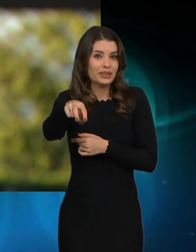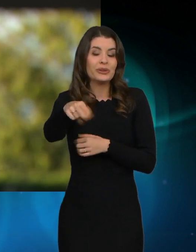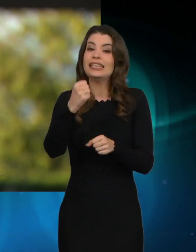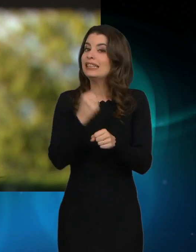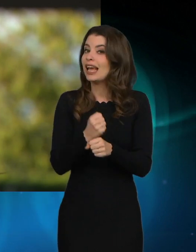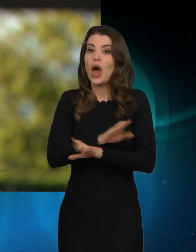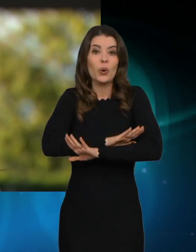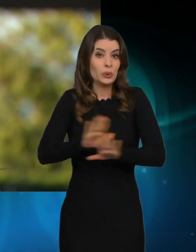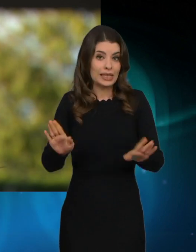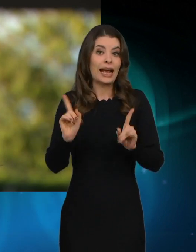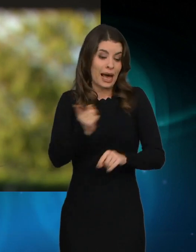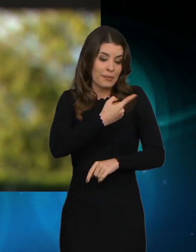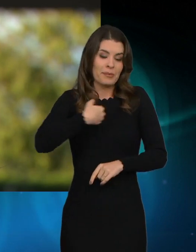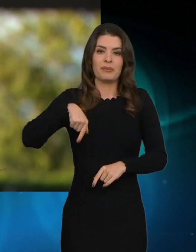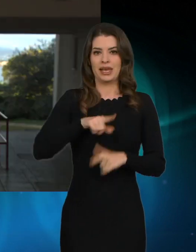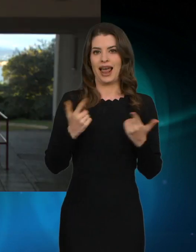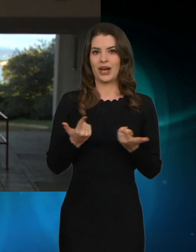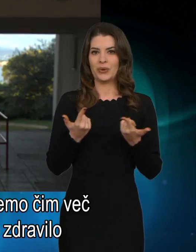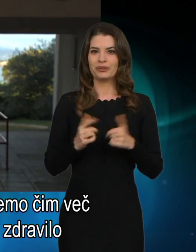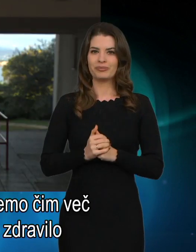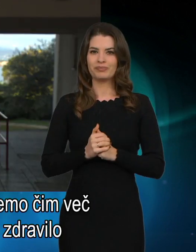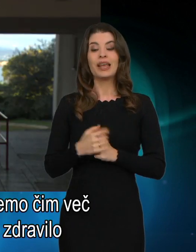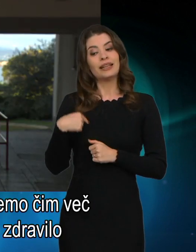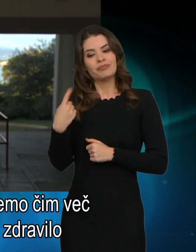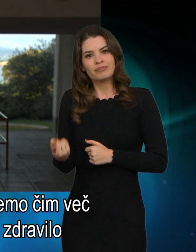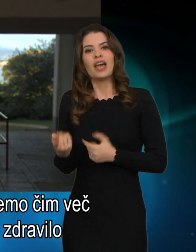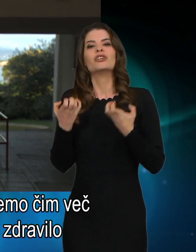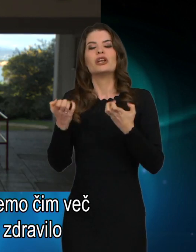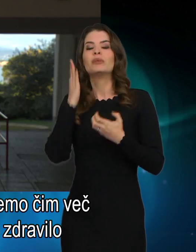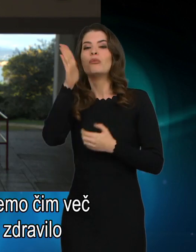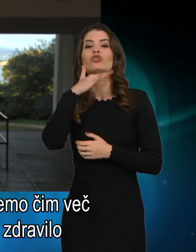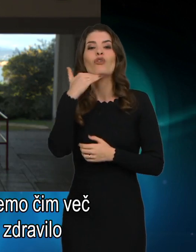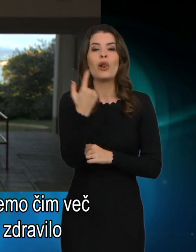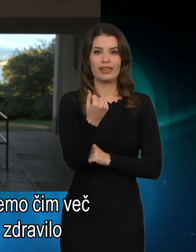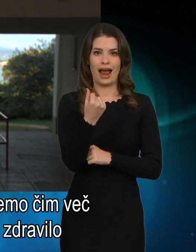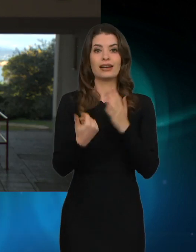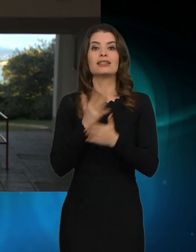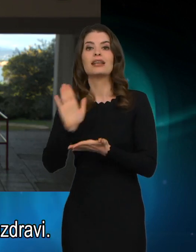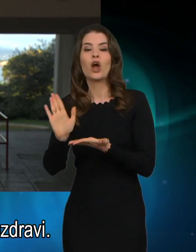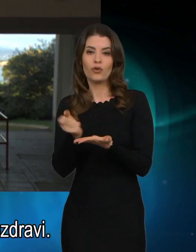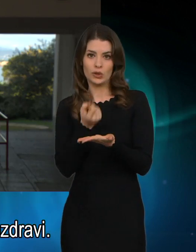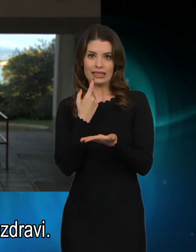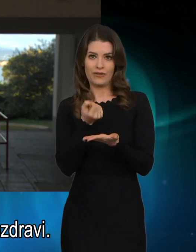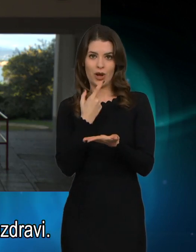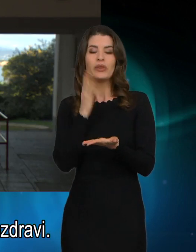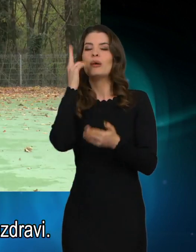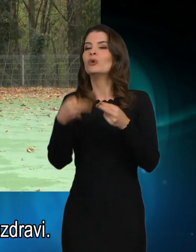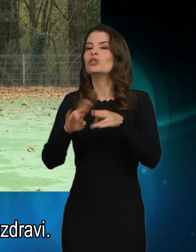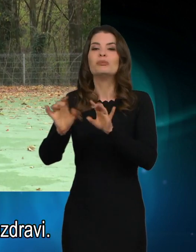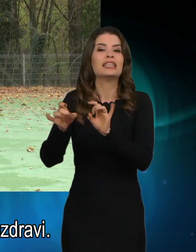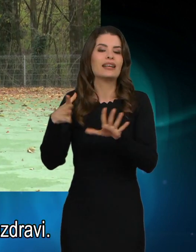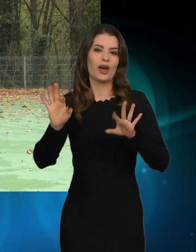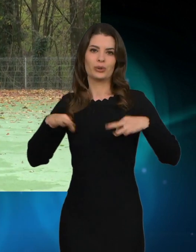stvari, ki jih lahko delamo, tudi ostali. Probajno želim, da zberemo čim več denarja za njegovo zdravilo in da čim hitrejo zdravi.